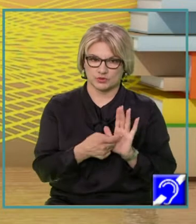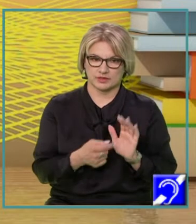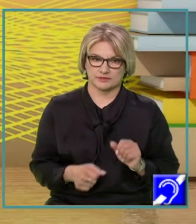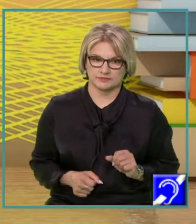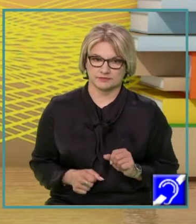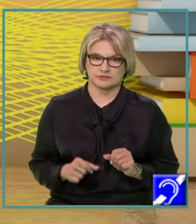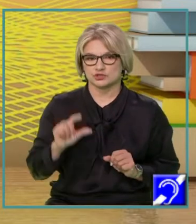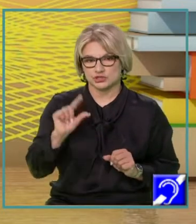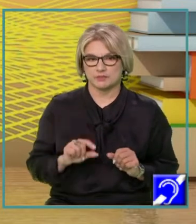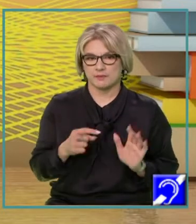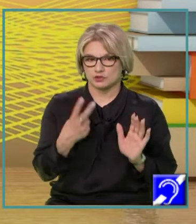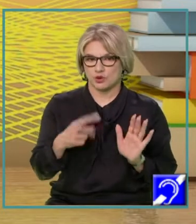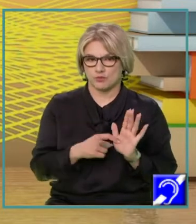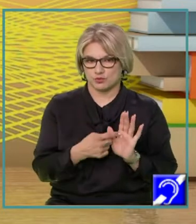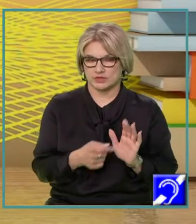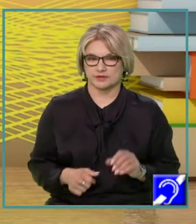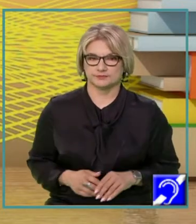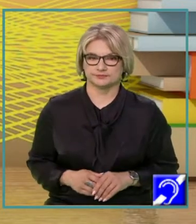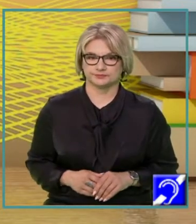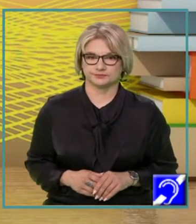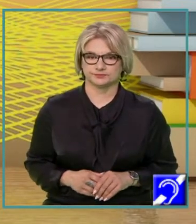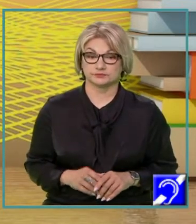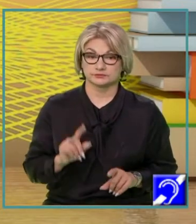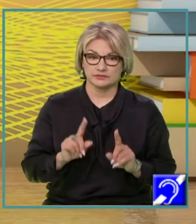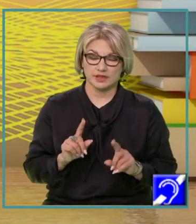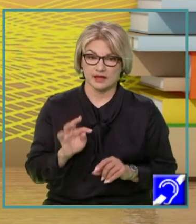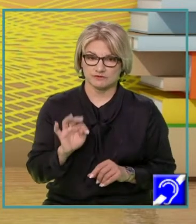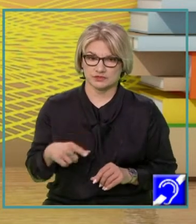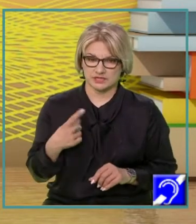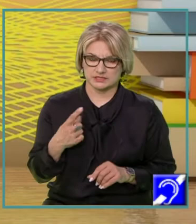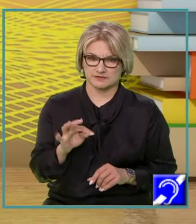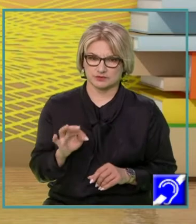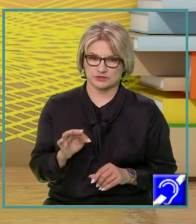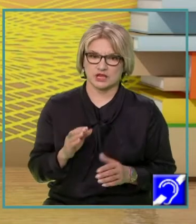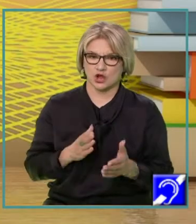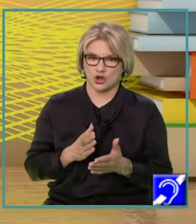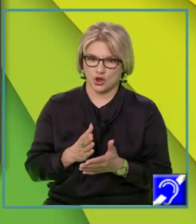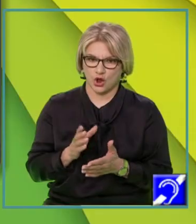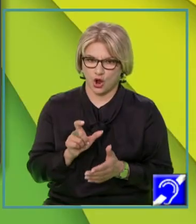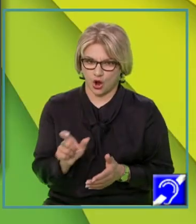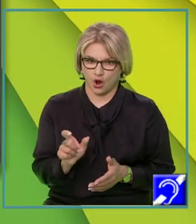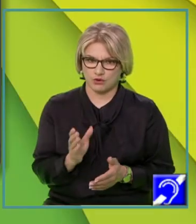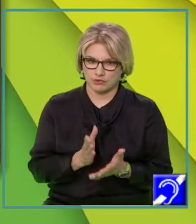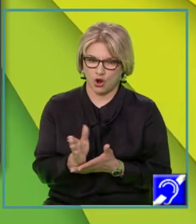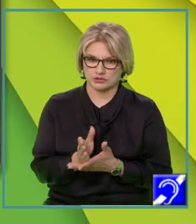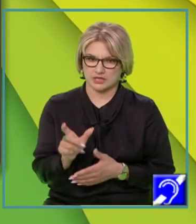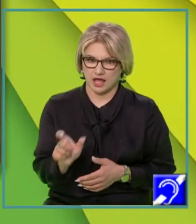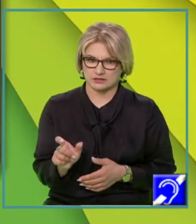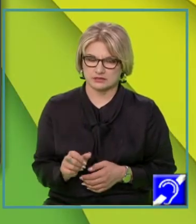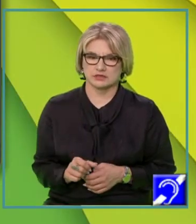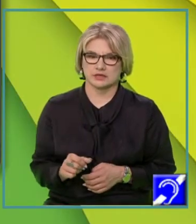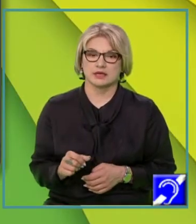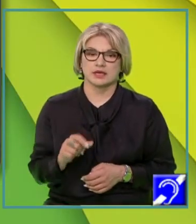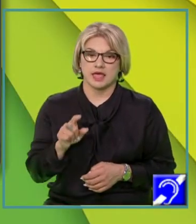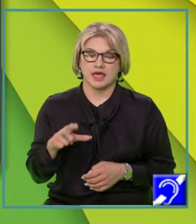două puncte, spunem noi. Dacă funcția este o funcție constantă, ce am spus mai devreme este